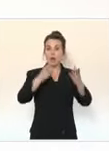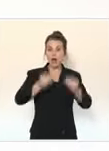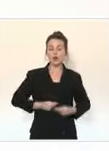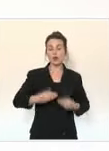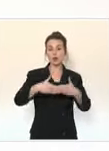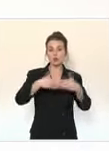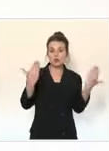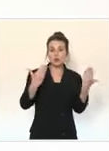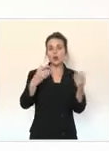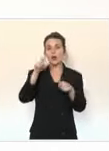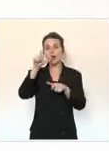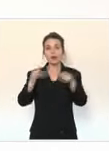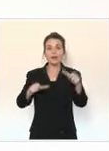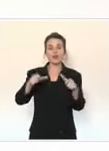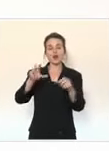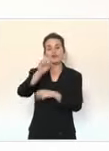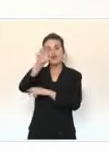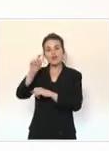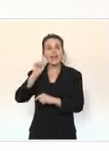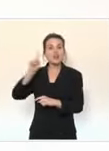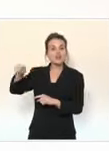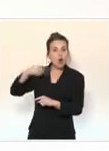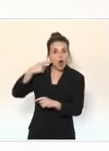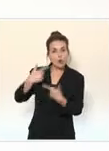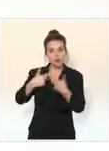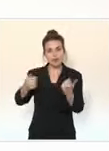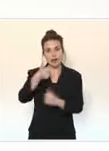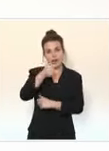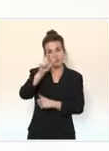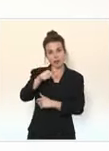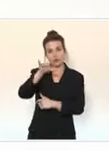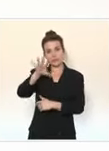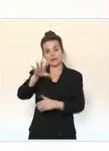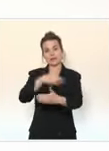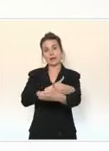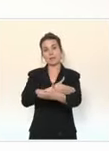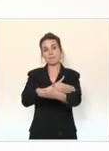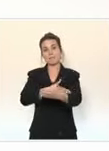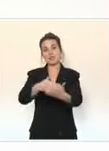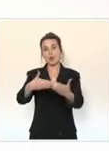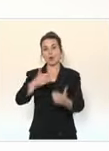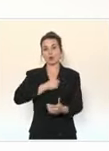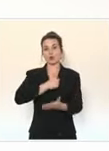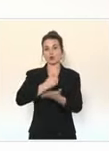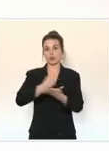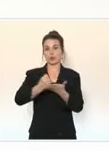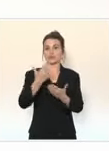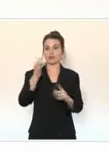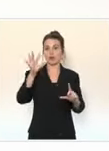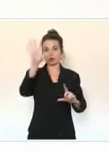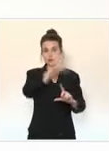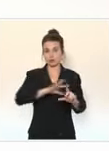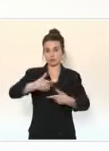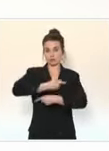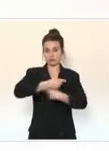campements roms. Ce sont un demi-million d'autotests qui seront distribués sur l'ensemble du territoire pour couvrir ces populations